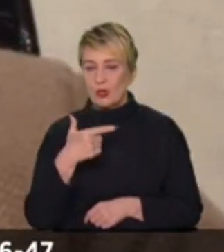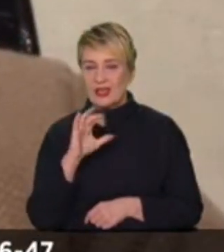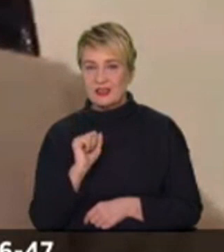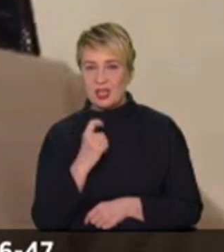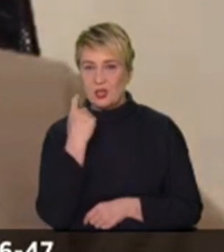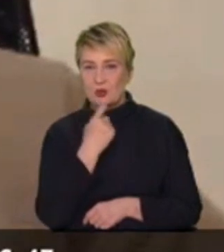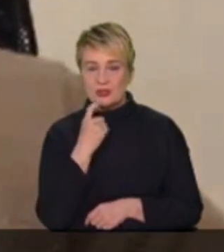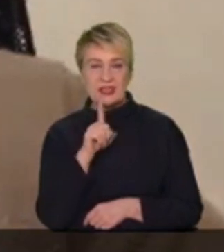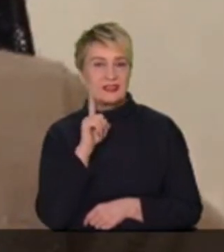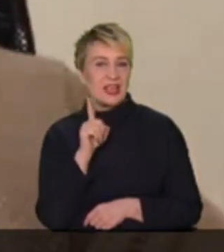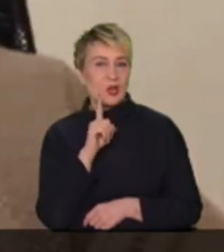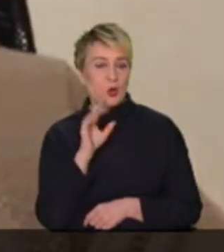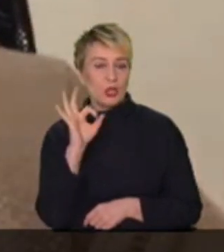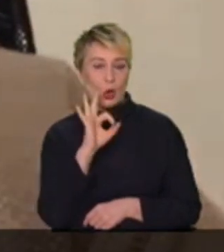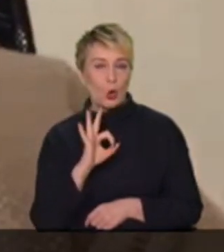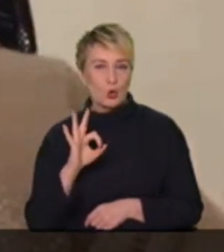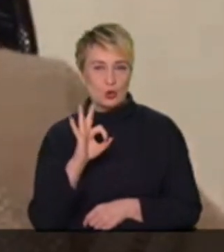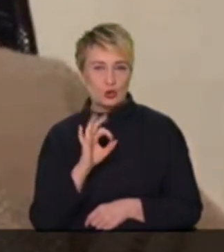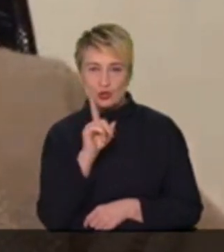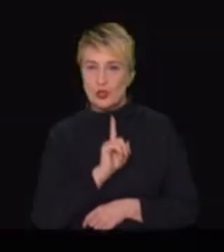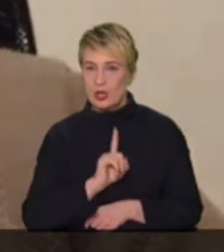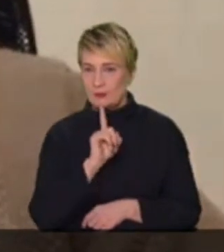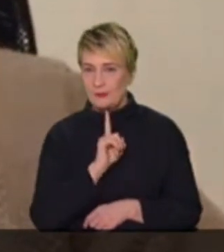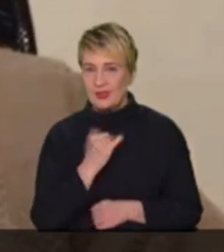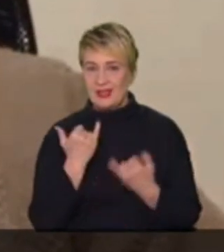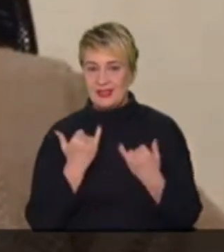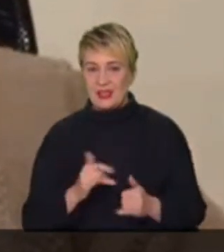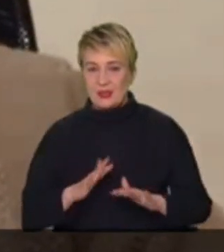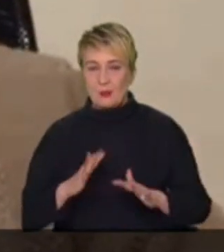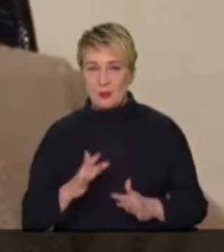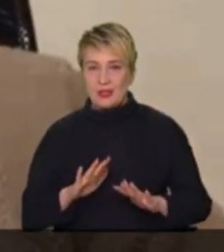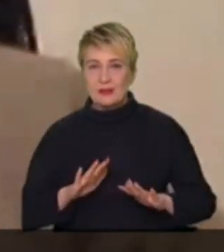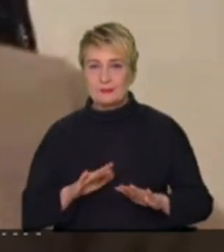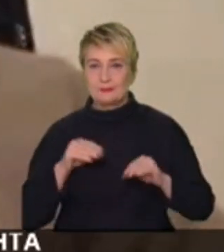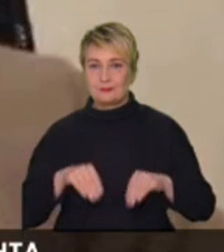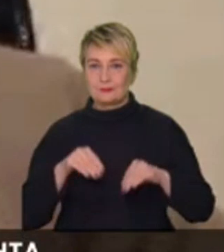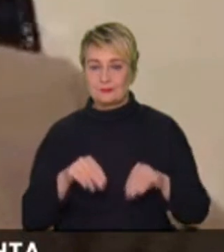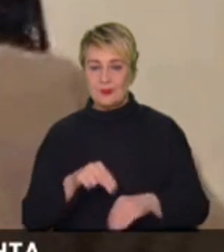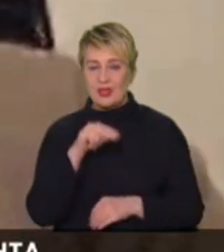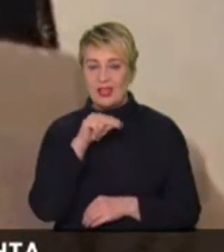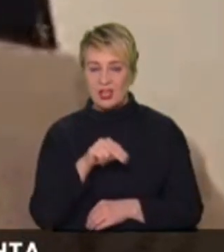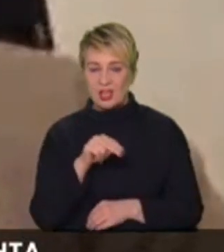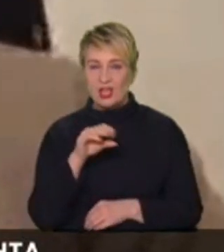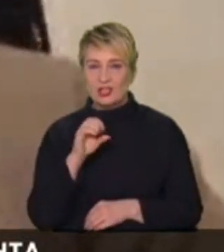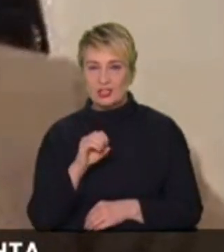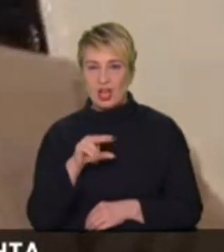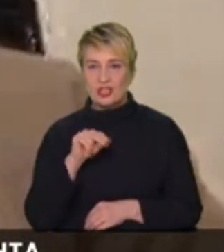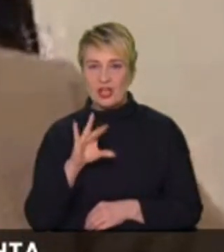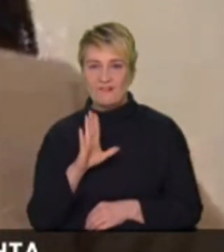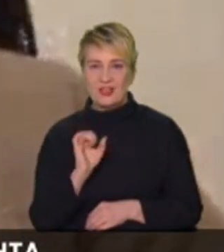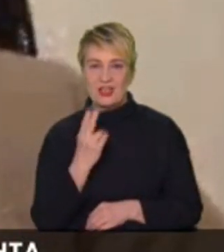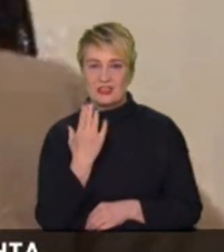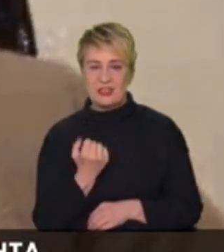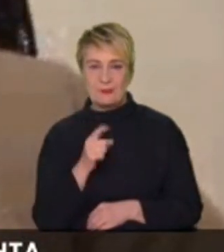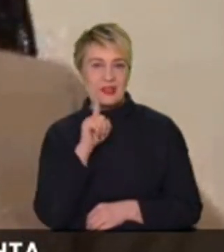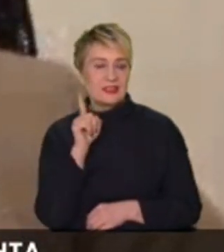зелений горошок. На данний момент висходит посів чечевиці зеленої. Ми висеваємо зараз